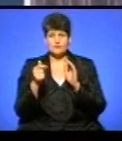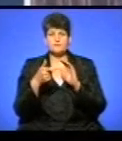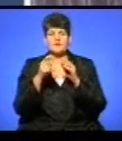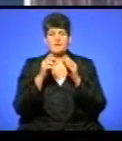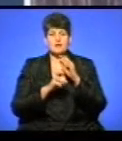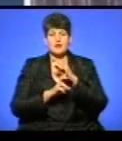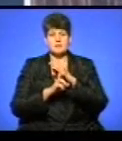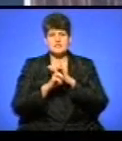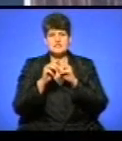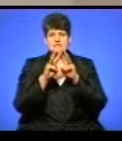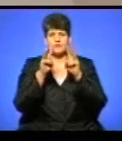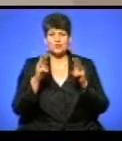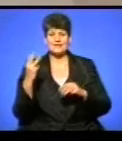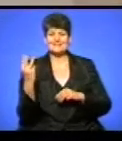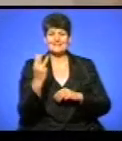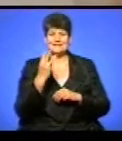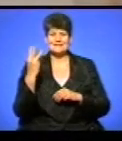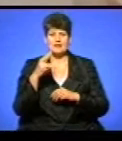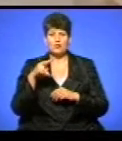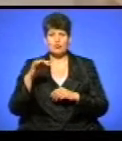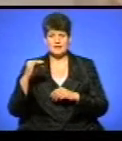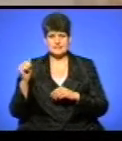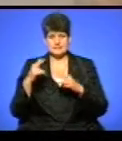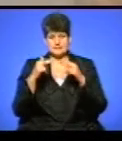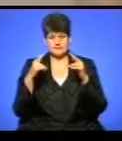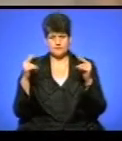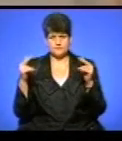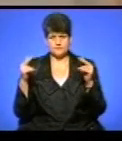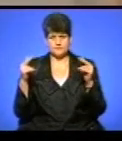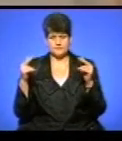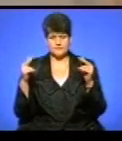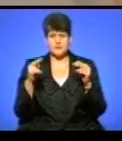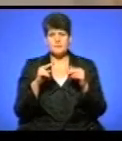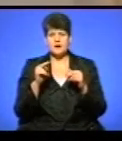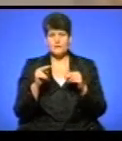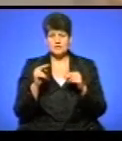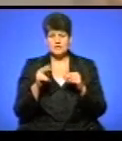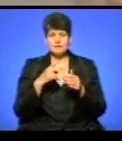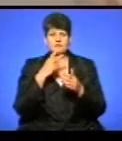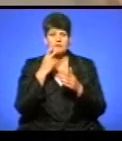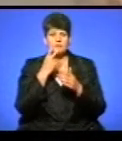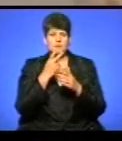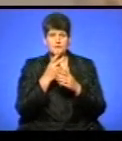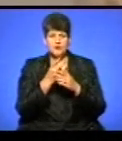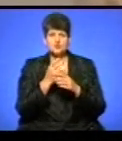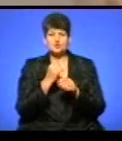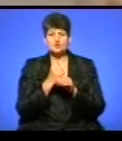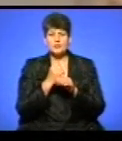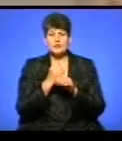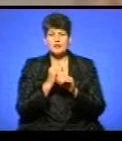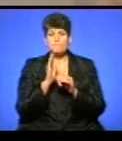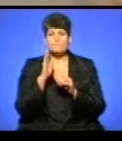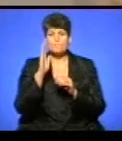Трійці з Люблінського замку. Православна якась увітка в його баченні все-таки зробила прогрес.